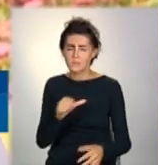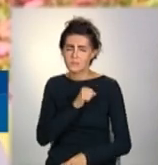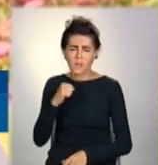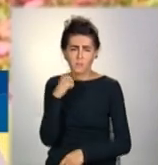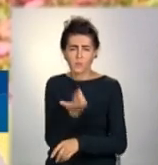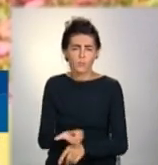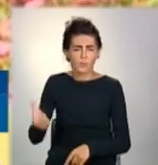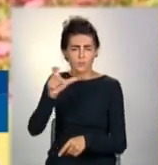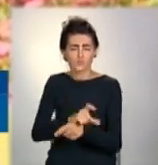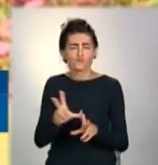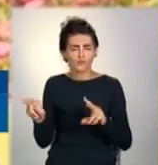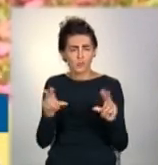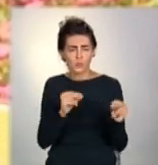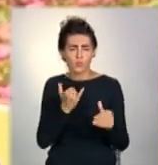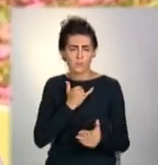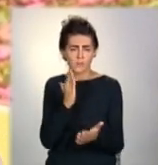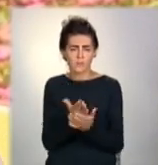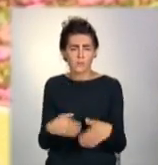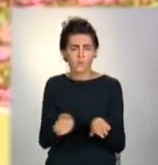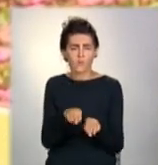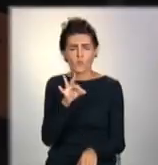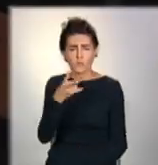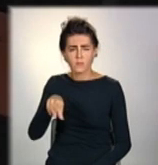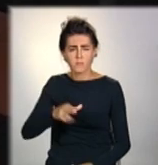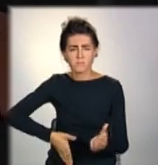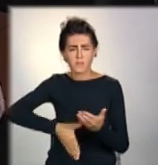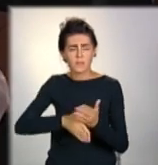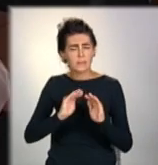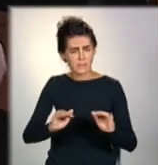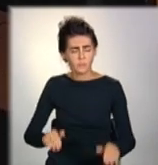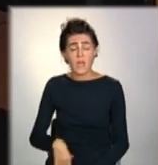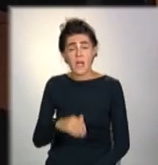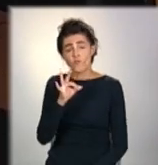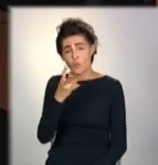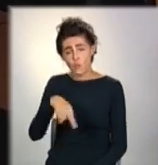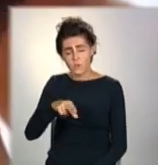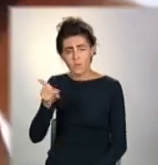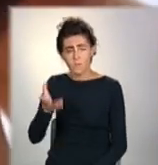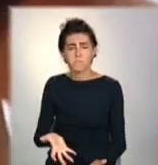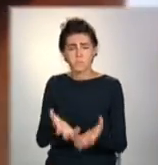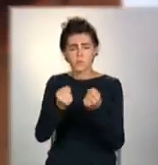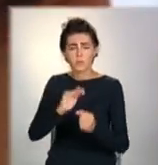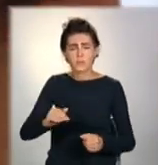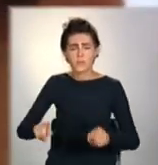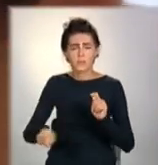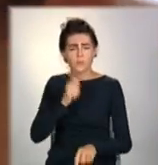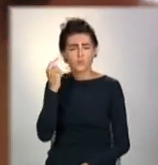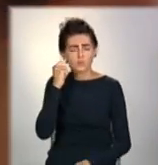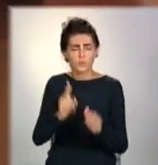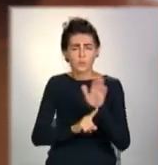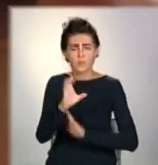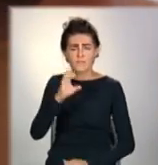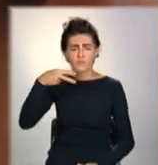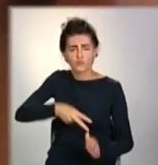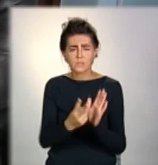щастя, що в нас є такий фонд, і він допомагає таким діткам. Фонд Ріната Ахметова підтримує дітей з вадами слуху від 2007